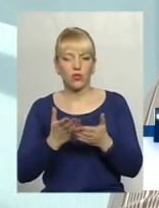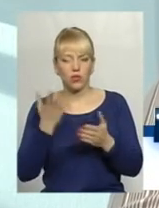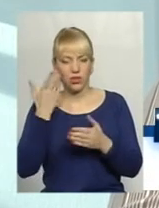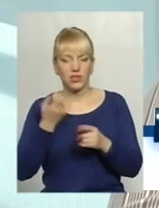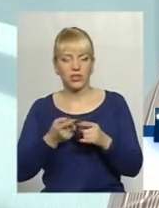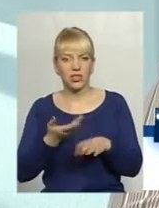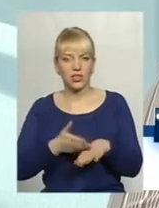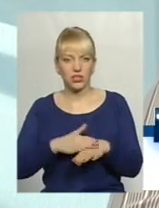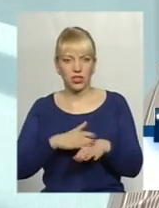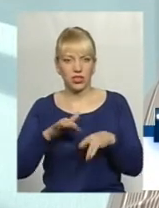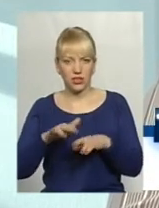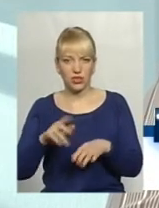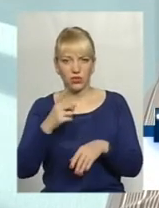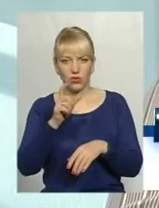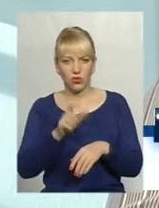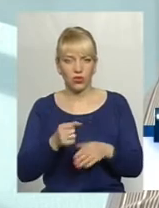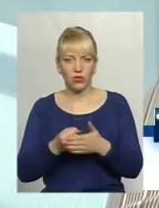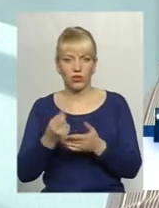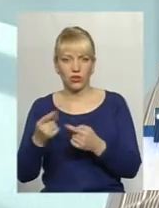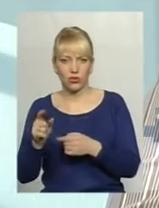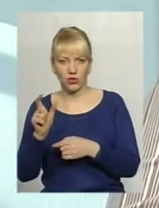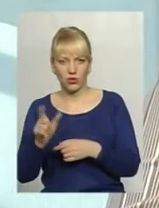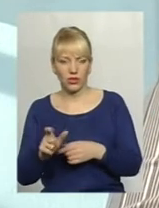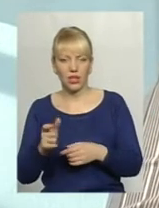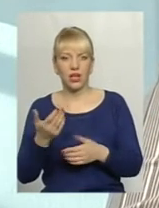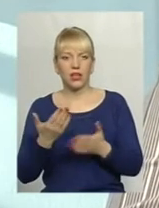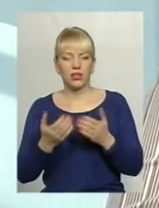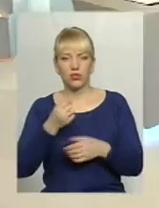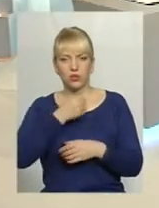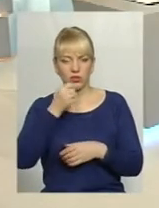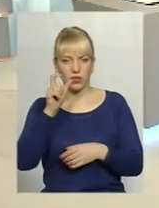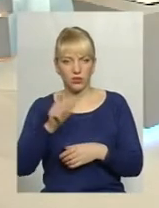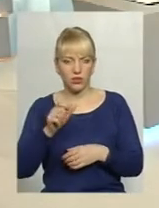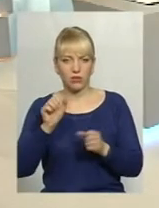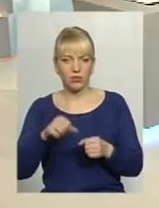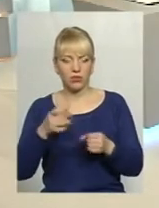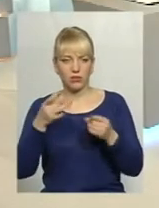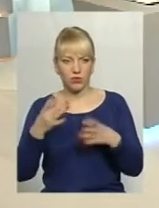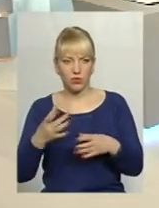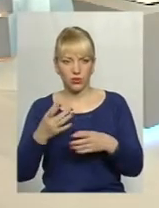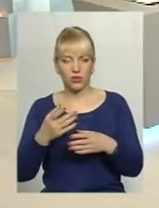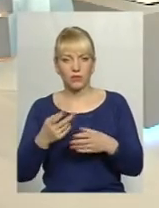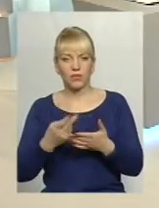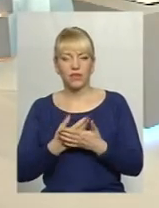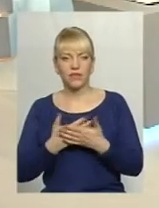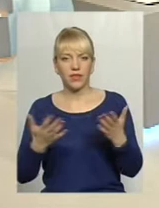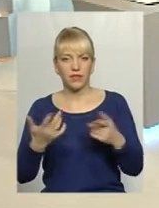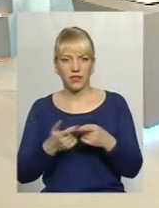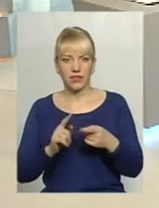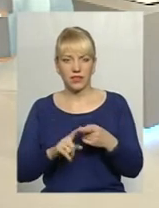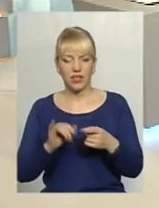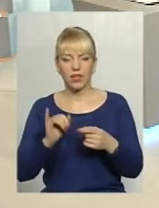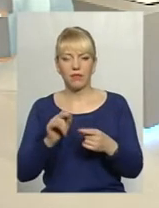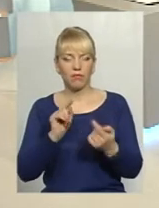відношенню до іншої особи. Просто, якщо доросла людина може навіть просто виявити це і протистояти,